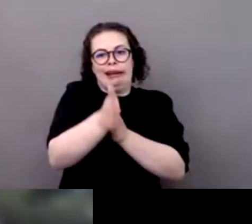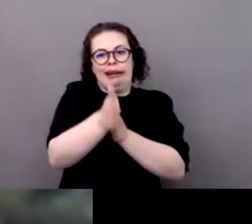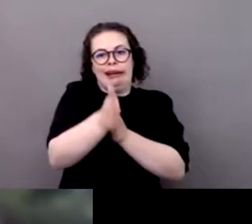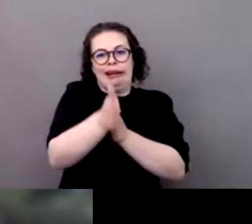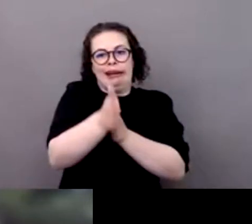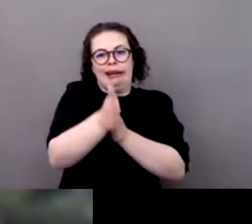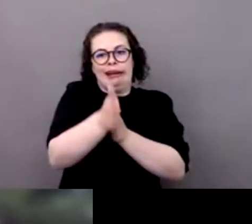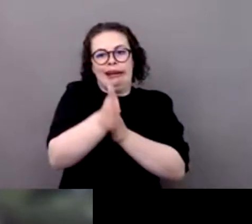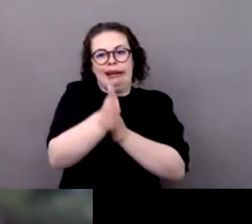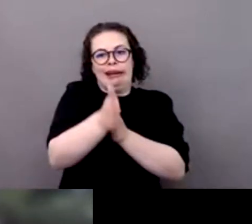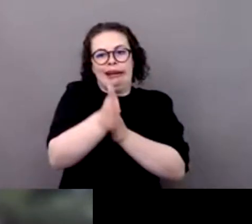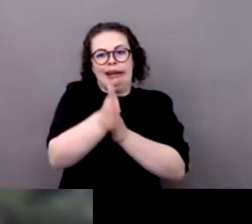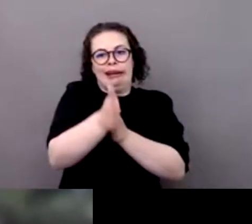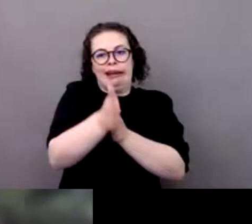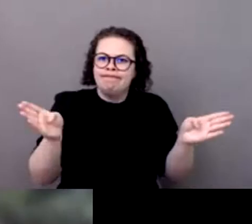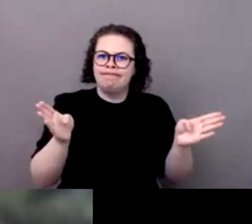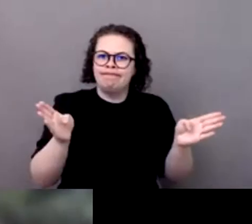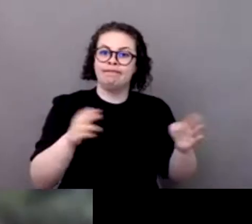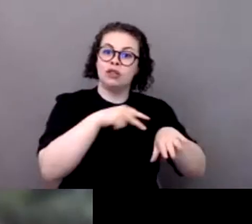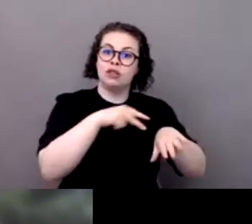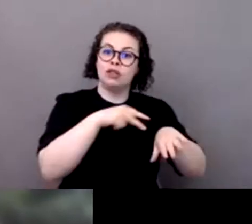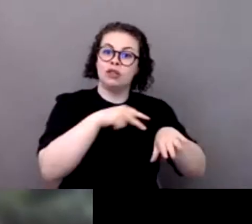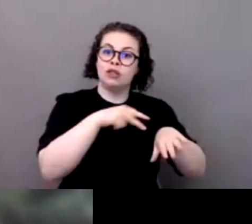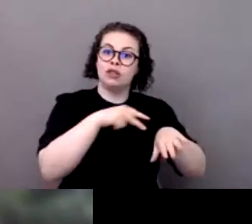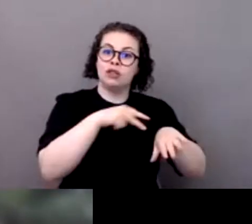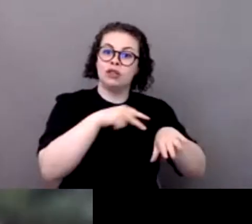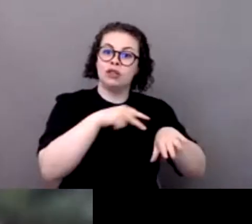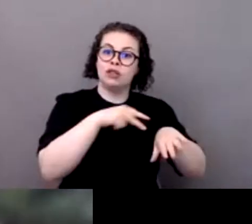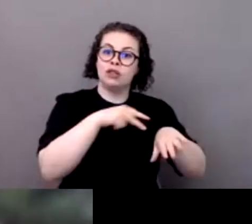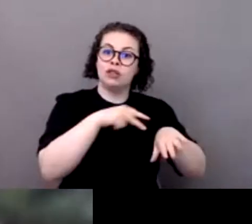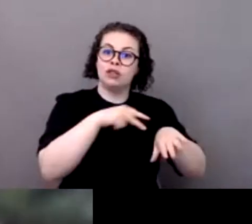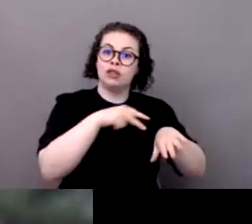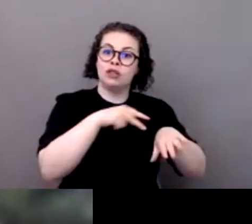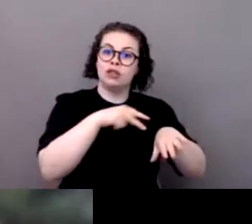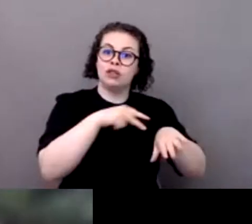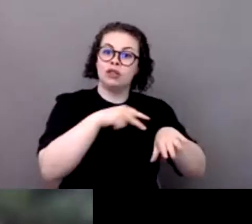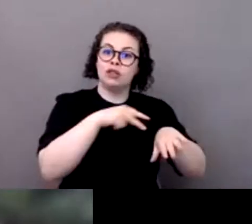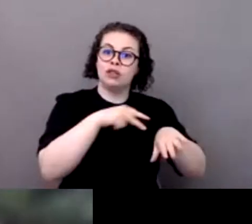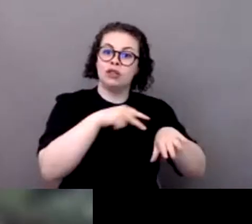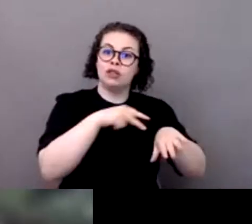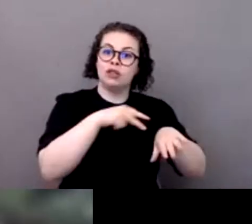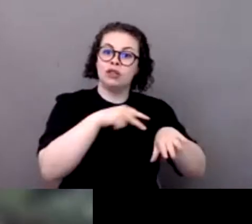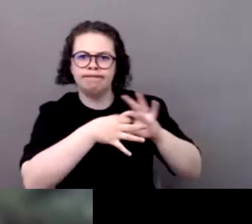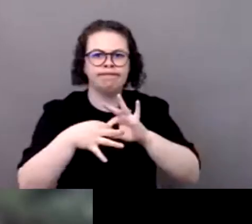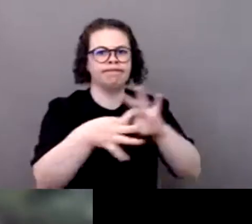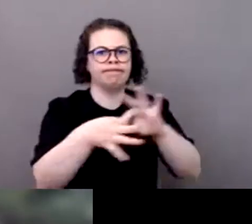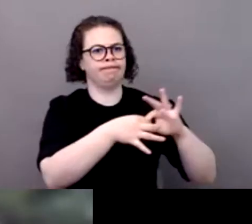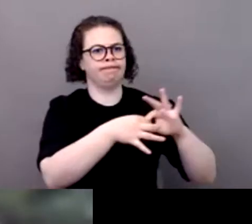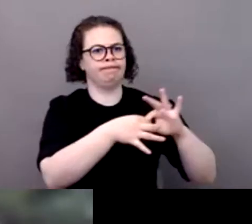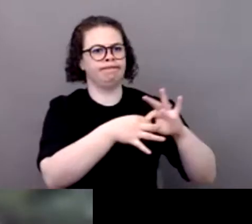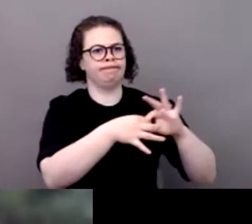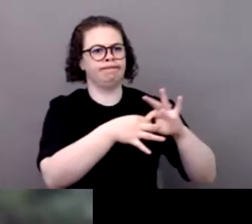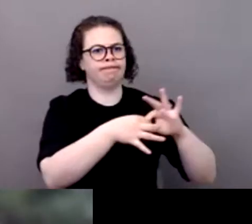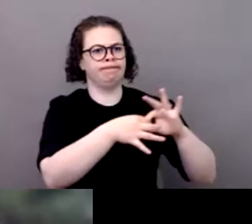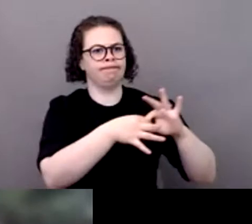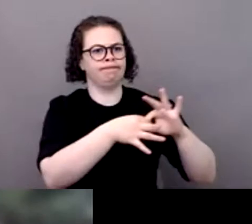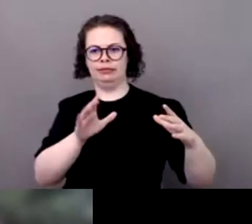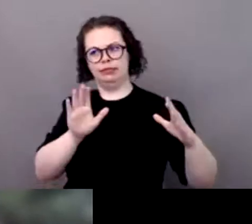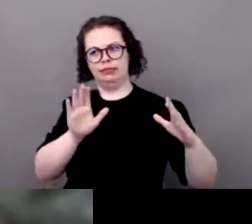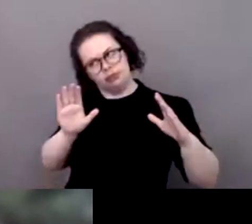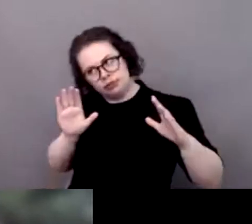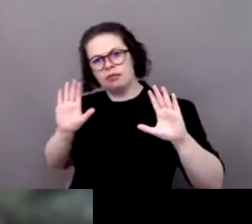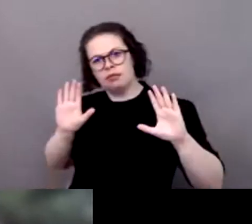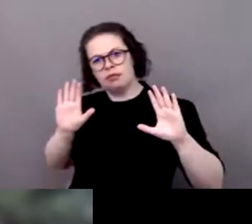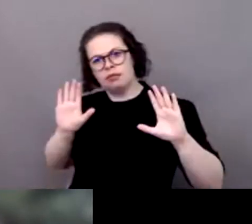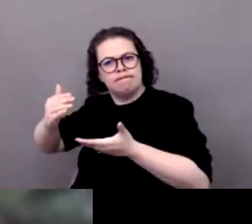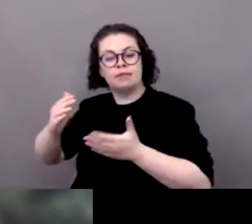impératif il faut être aligné avec l'accord de paris il faut être comment on construit un événement qui ou une activité qui est